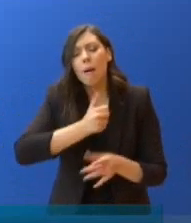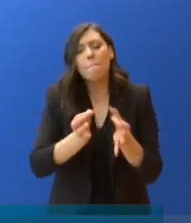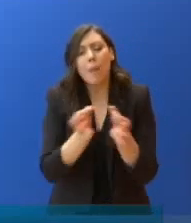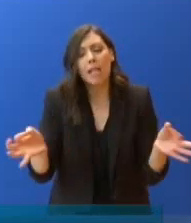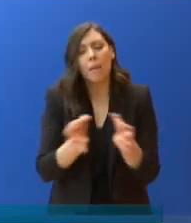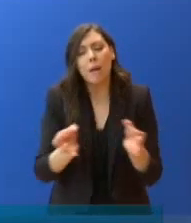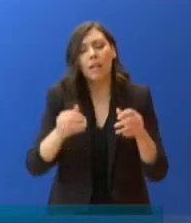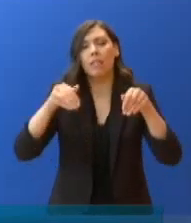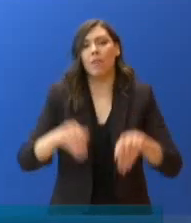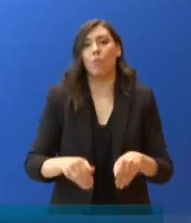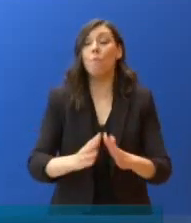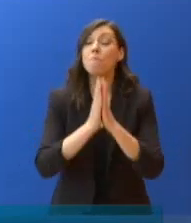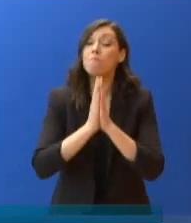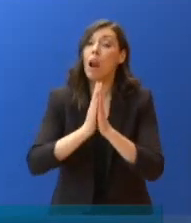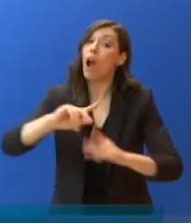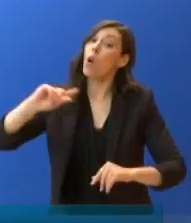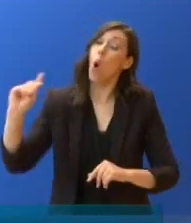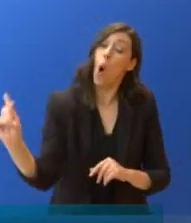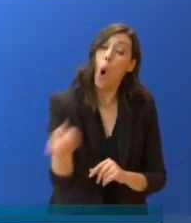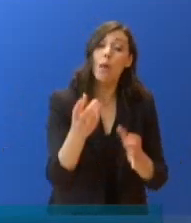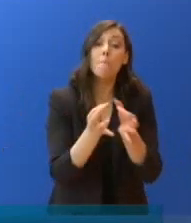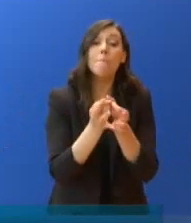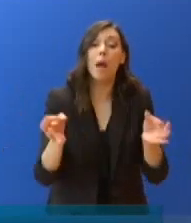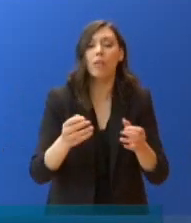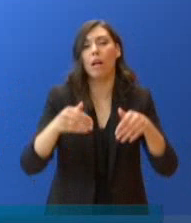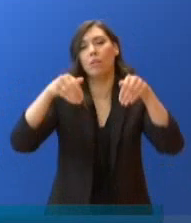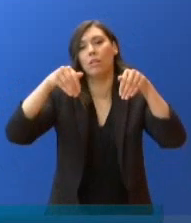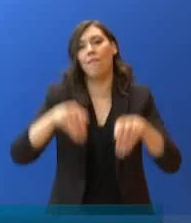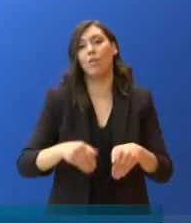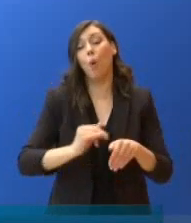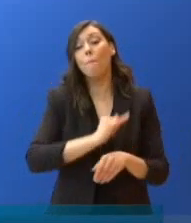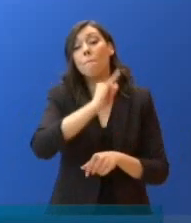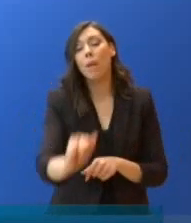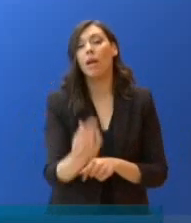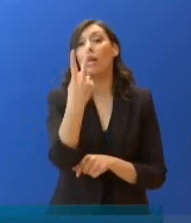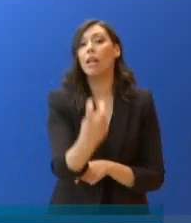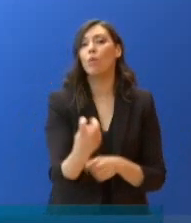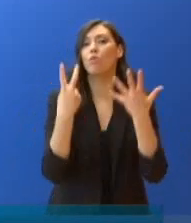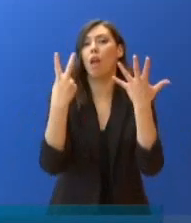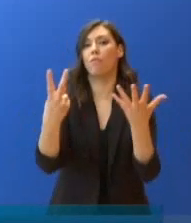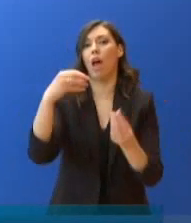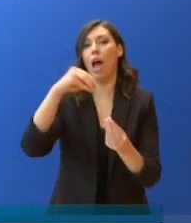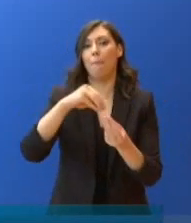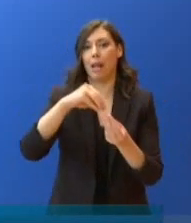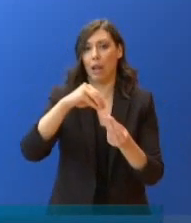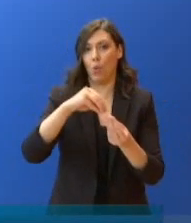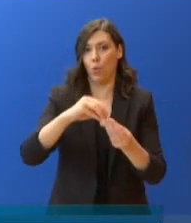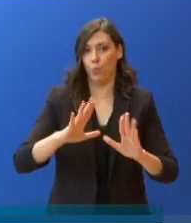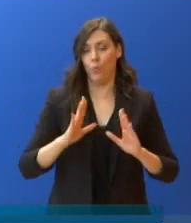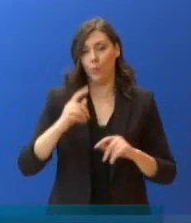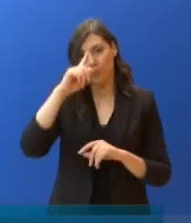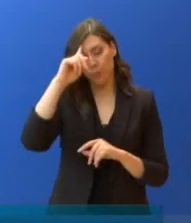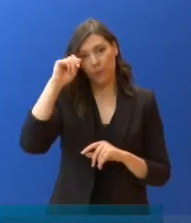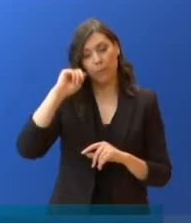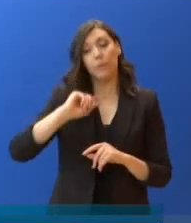μας να ακολουθήσουν αυτά τα περιοριστικά μέτρα με ευλάβεια μέχρι τις 27 Απριλίου. Από την ερχόμενη εβδομάδα,